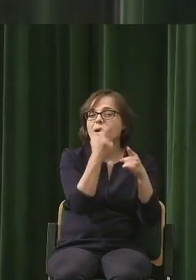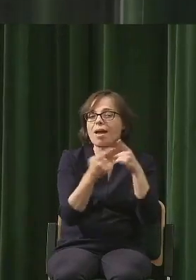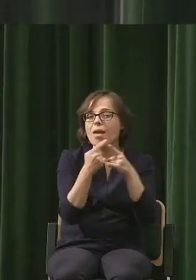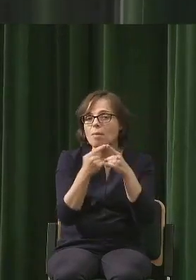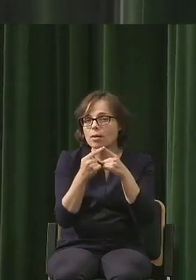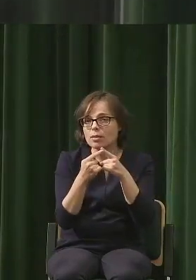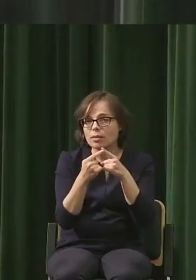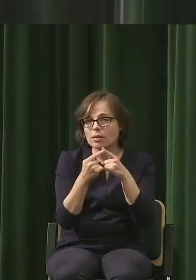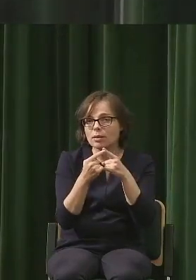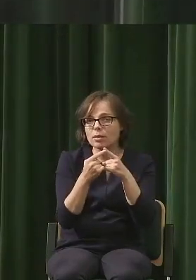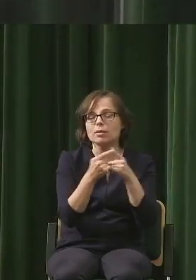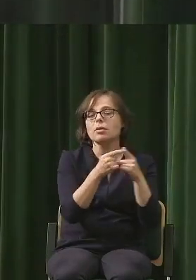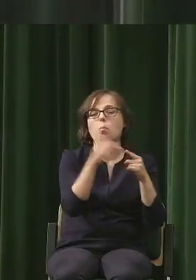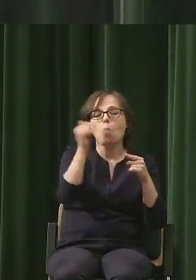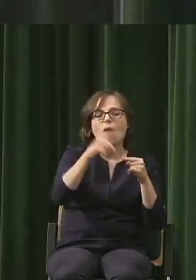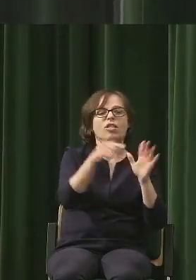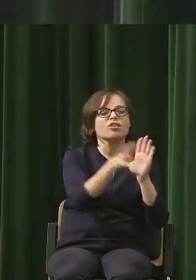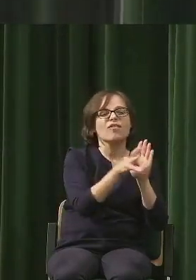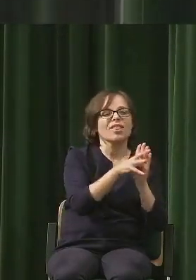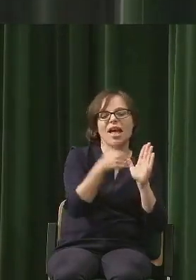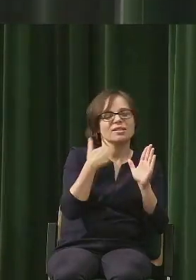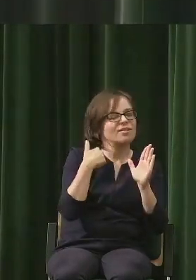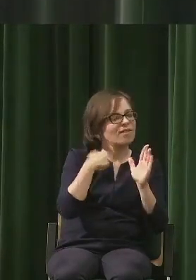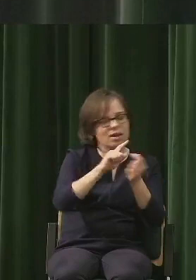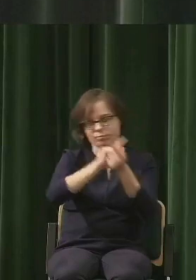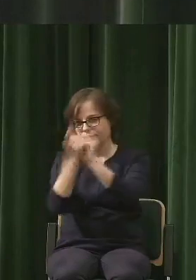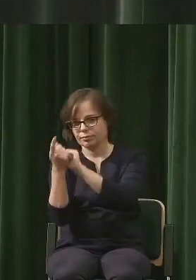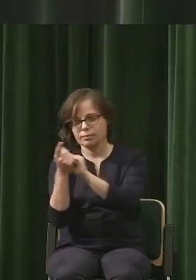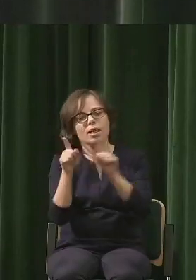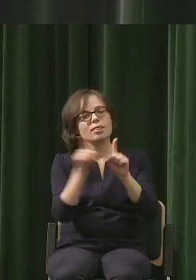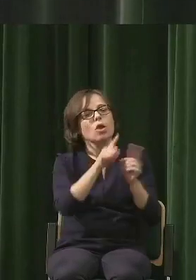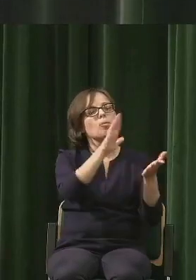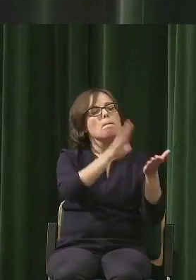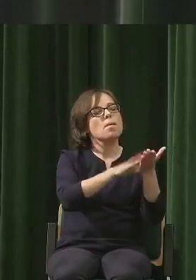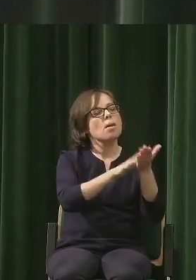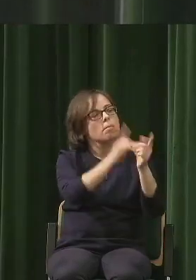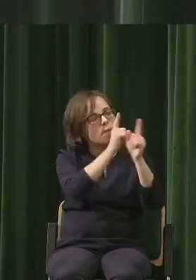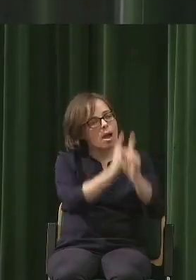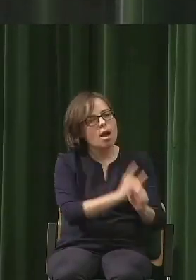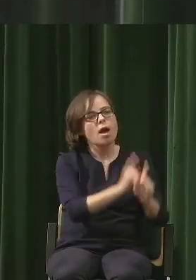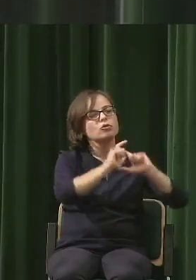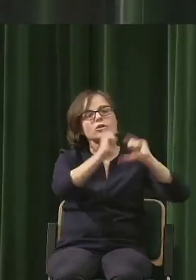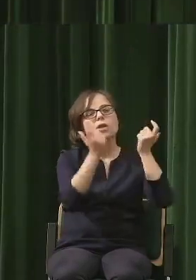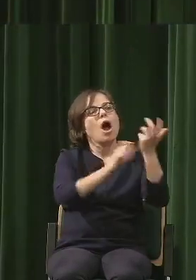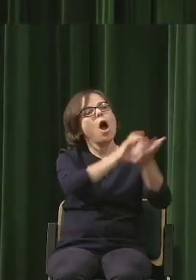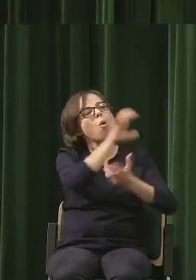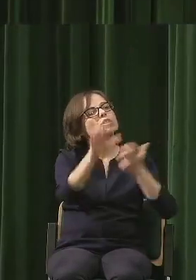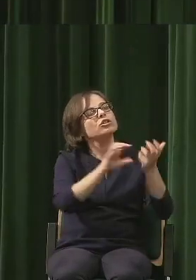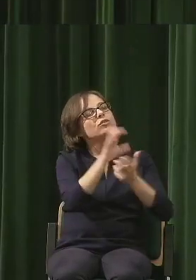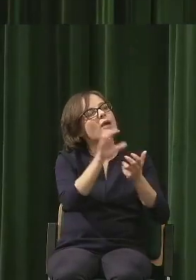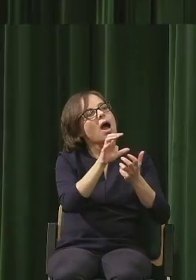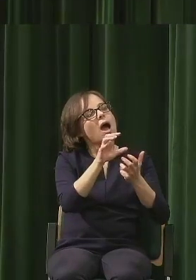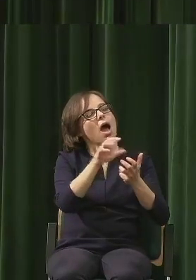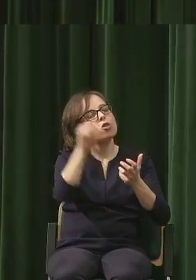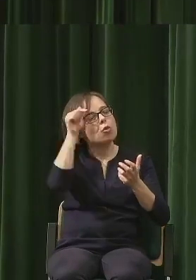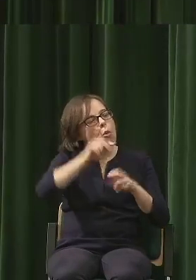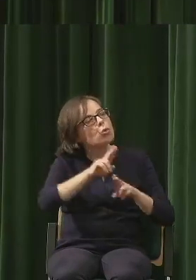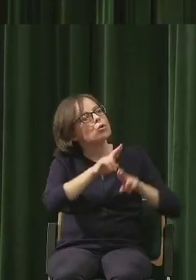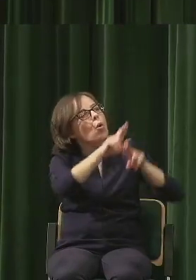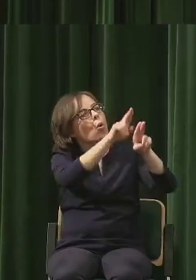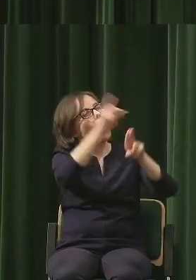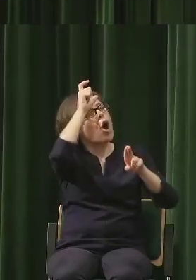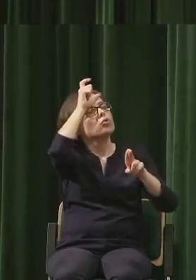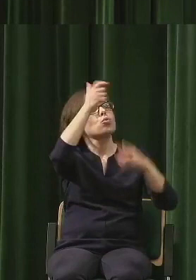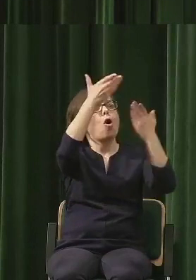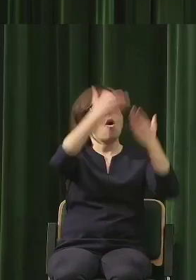proceduralnie od XIX wieku i od biblijnego podporządkowania całego świata człowiekowi, jako jemu